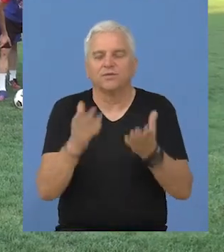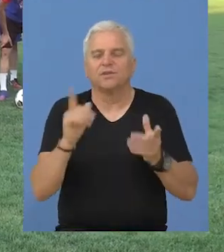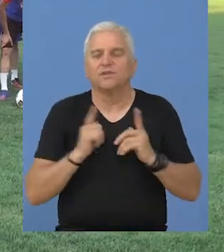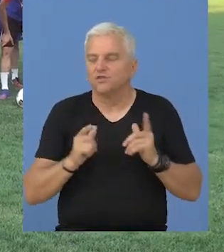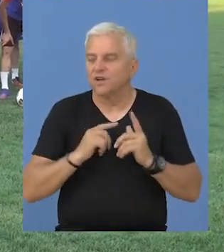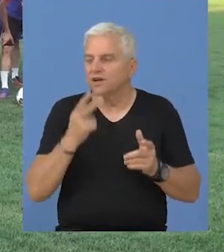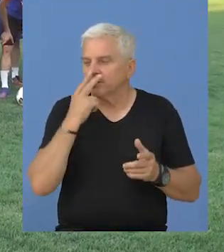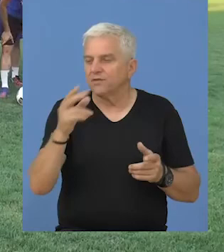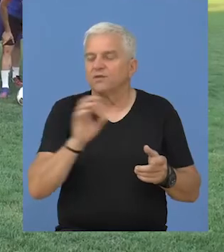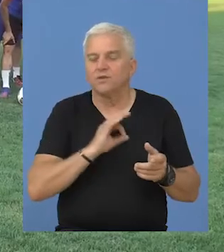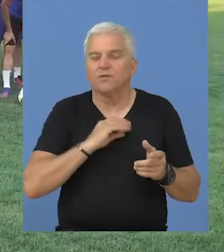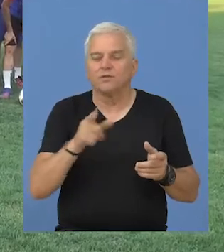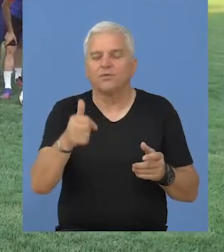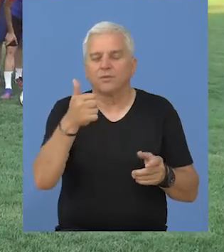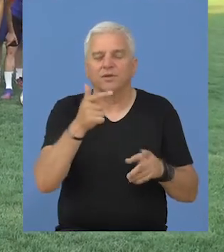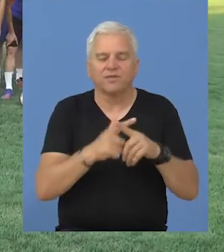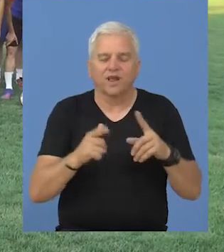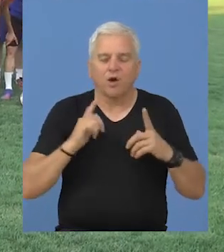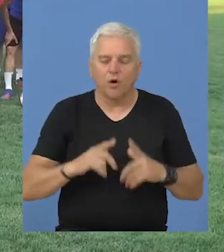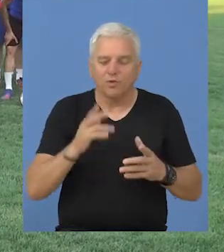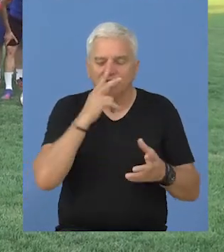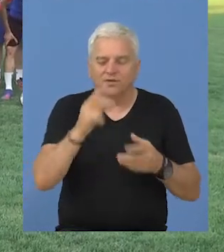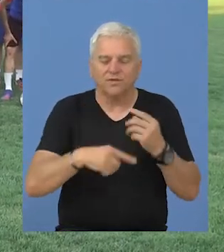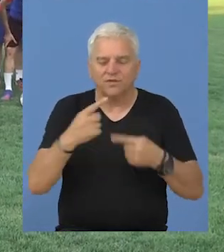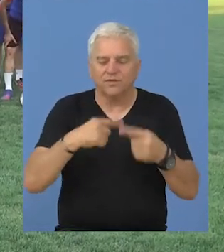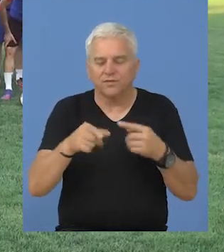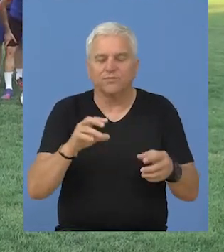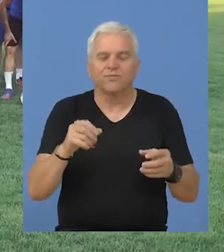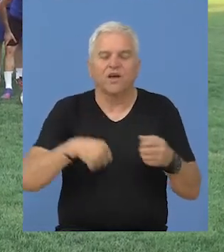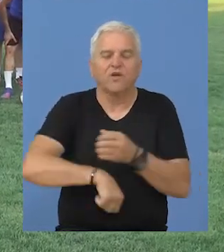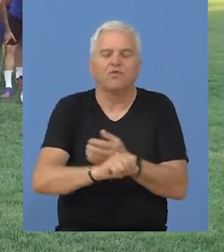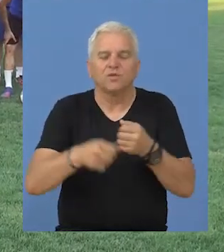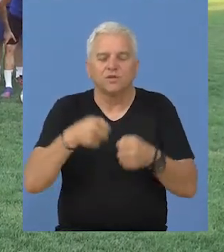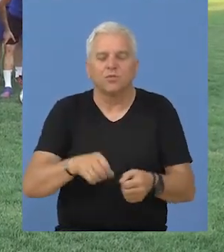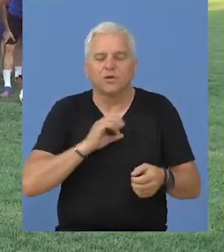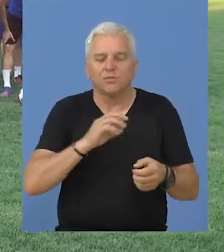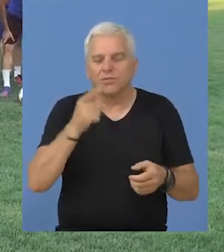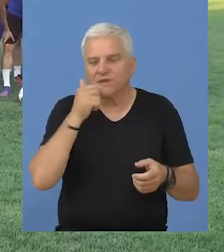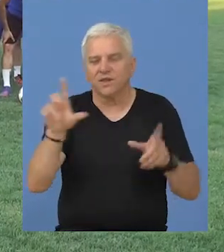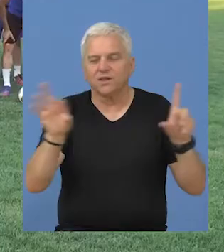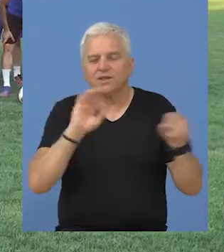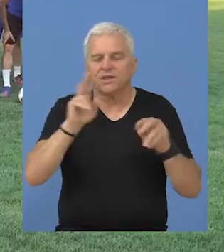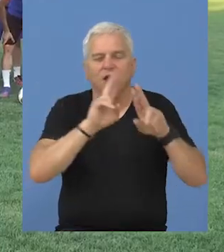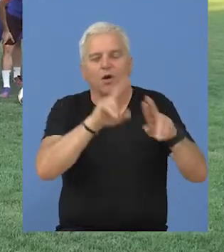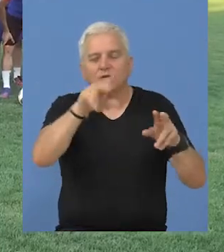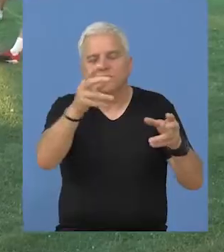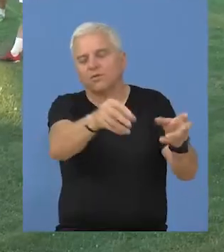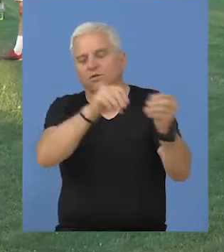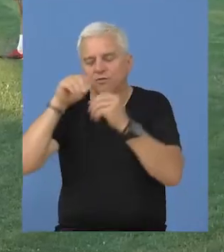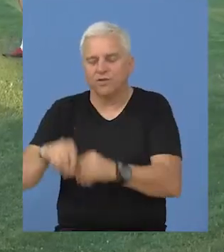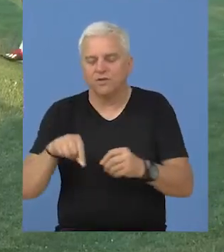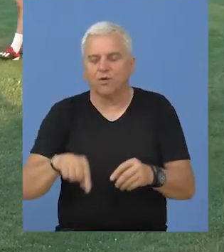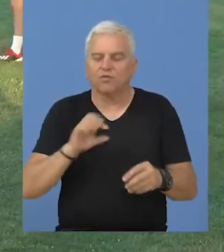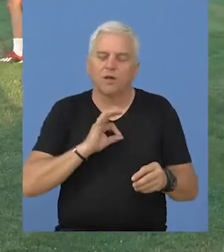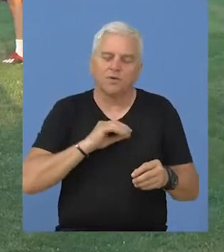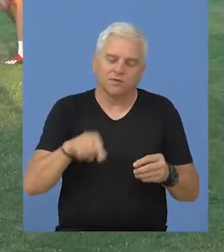to, potenciram, čekamo da vidimo u Bečiju da prođe ova prva faza, znači sa FK Bečijom da, što kaže, što kod